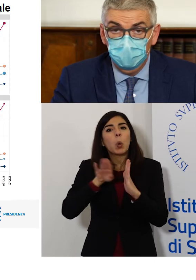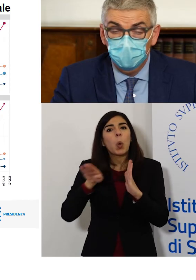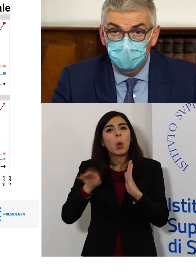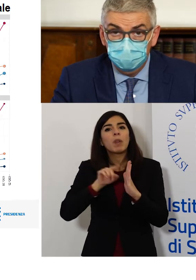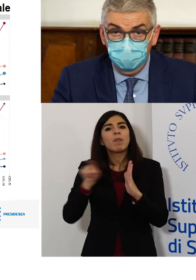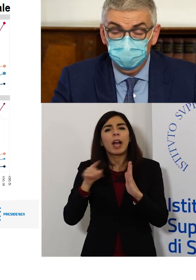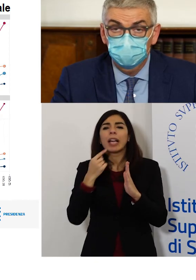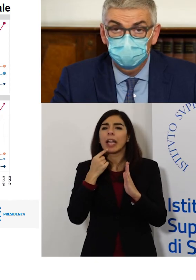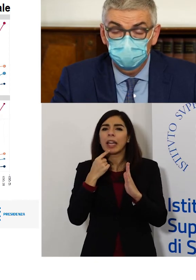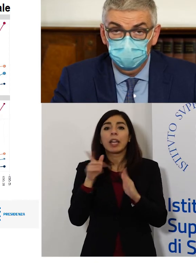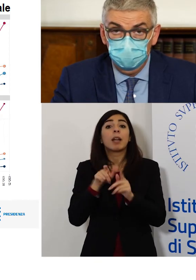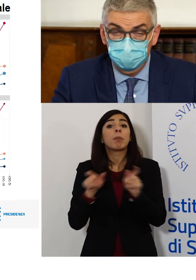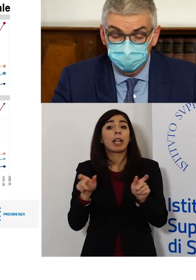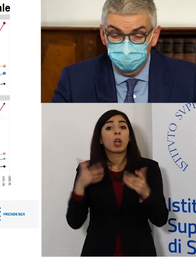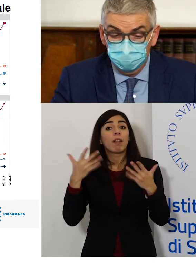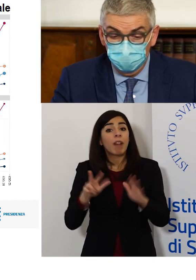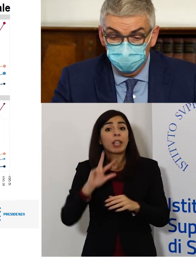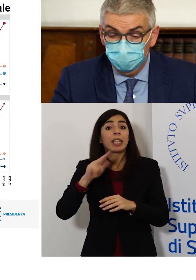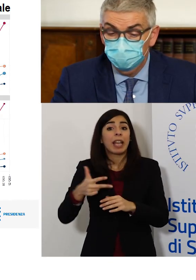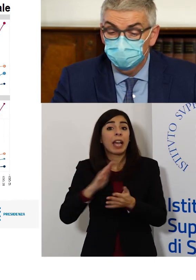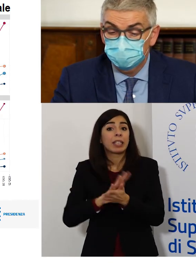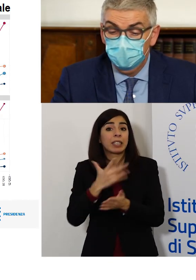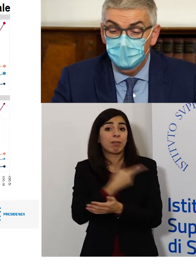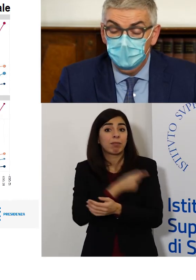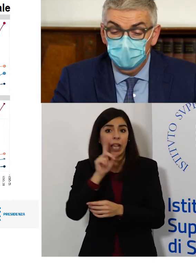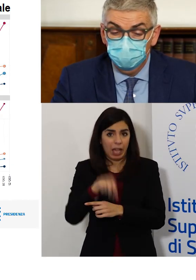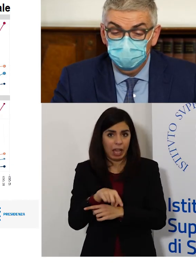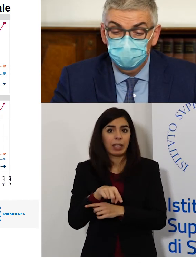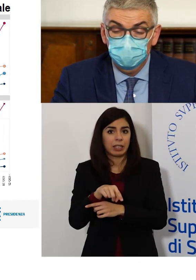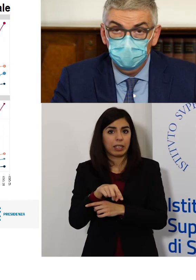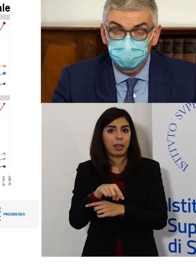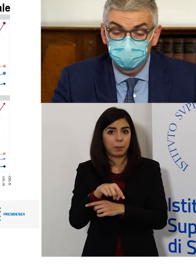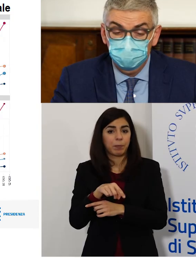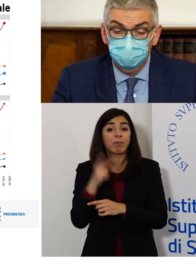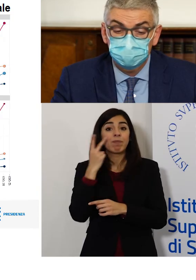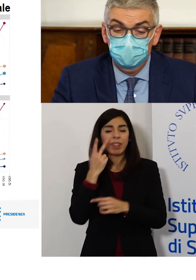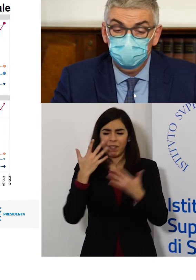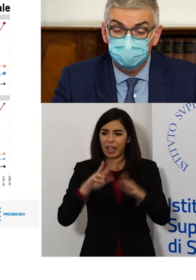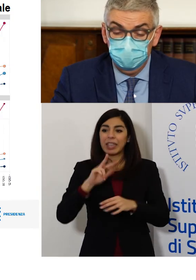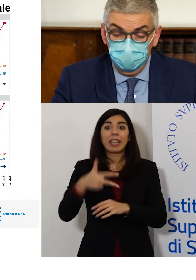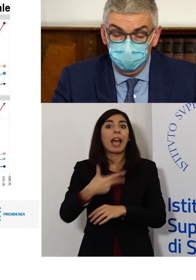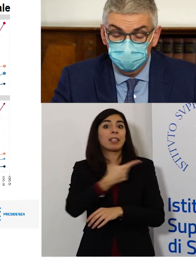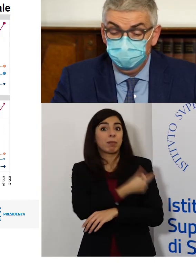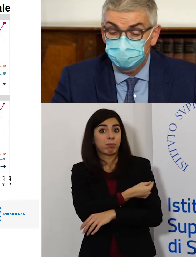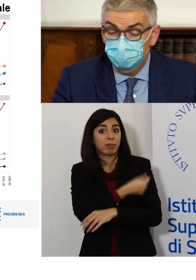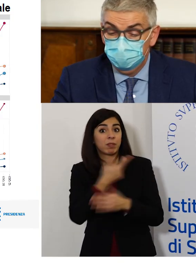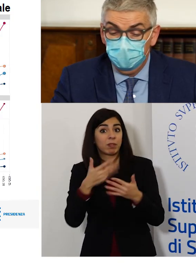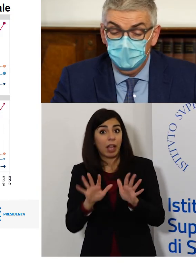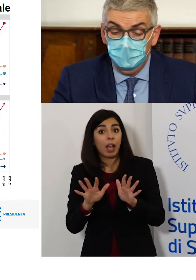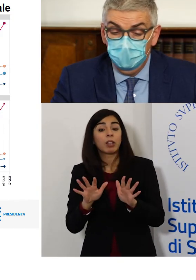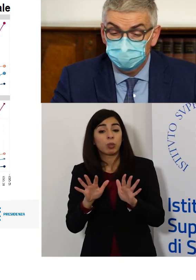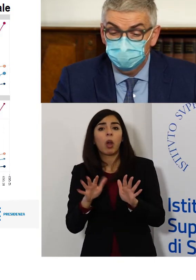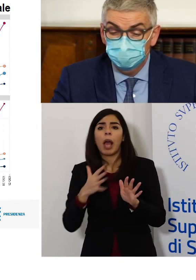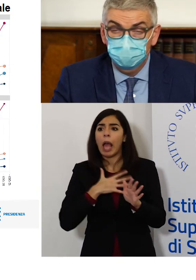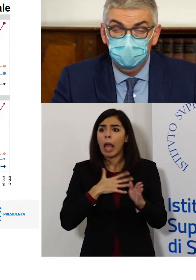hanno completato la terza dose, quindi hanno fatto il booster e come vedete una volta fatto il booster in ogni fascia di